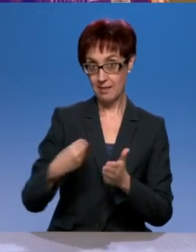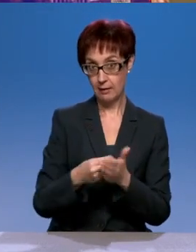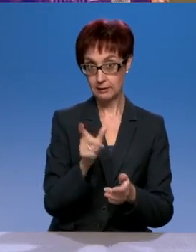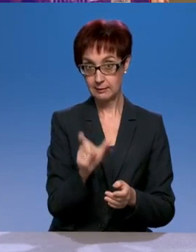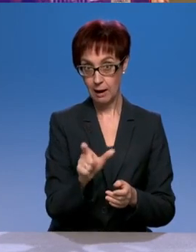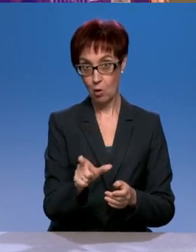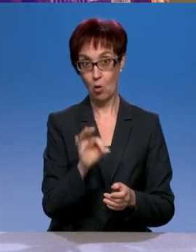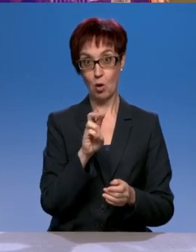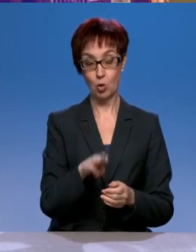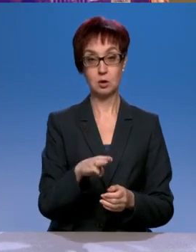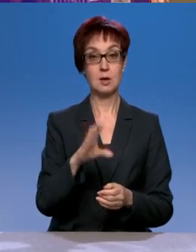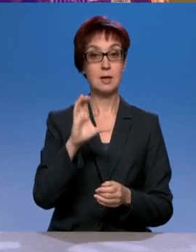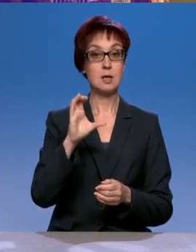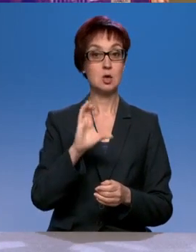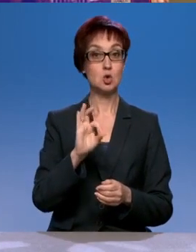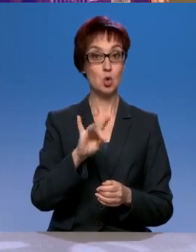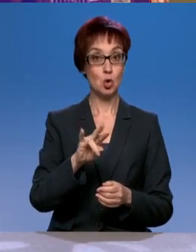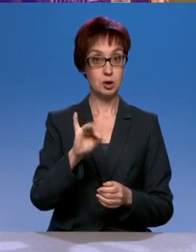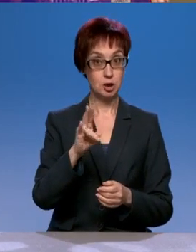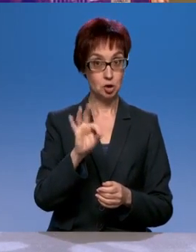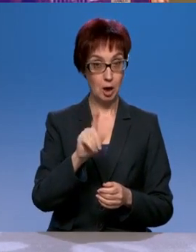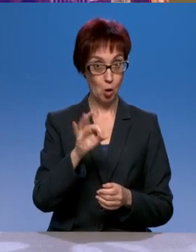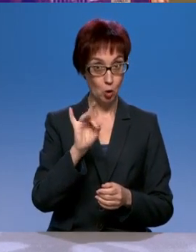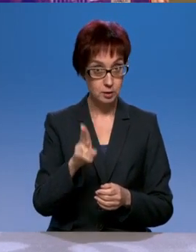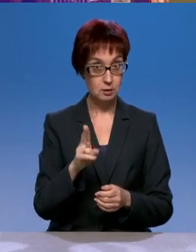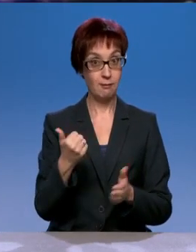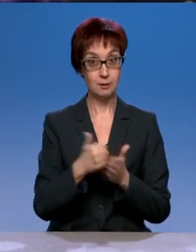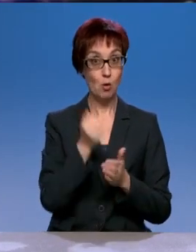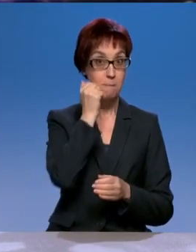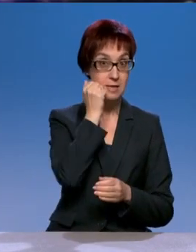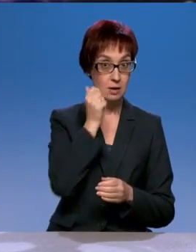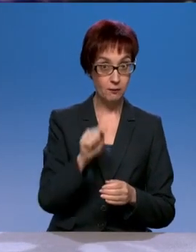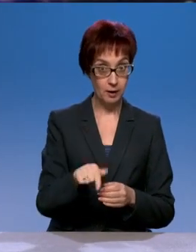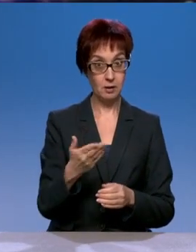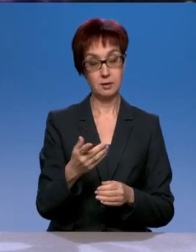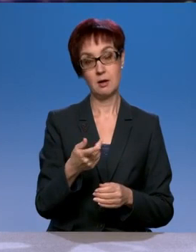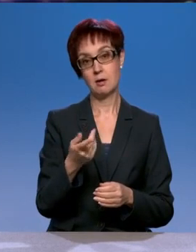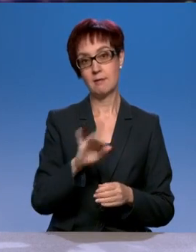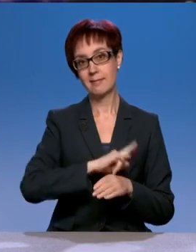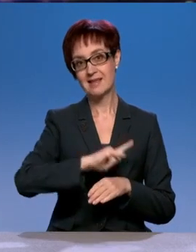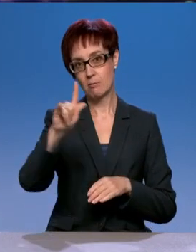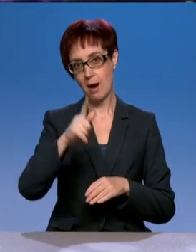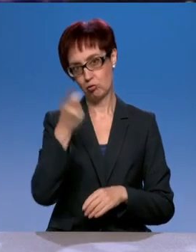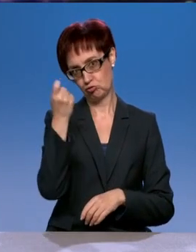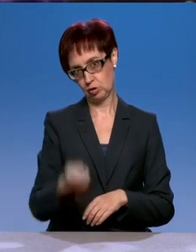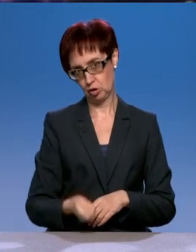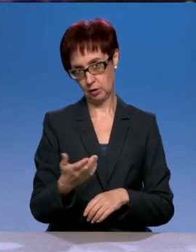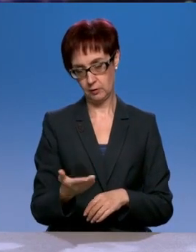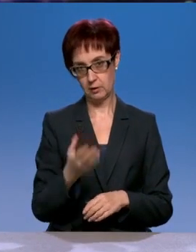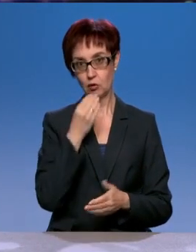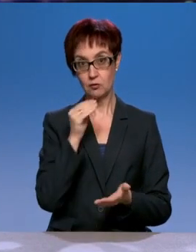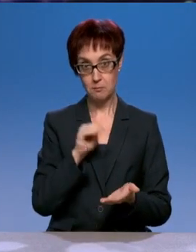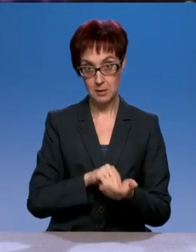чем проехать по М-11. Столько стоит проездик. В Питер сейчас вот у меня, ребята, приехали, 4 тысячи в один конец. По